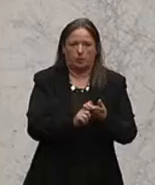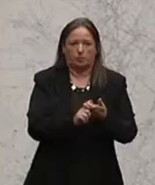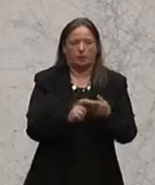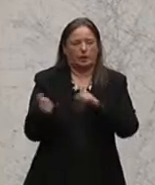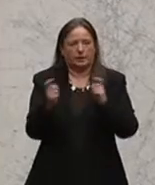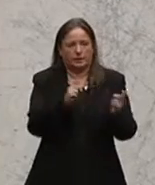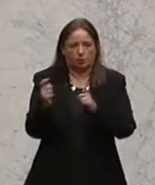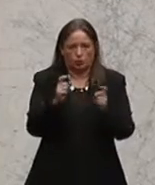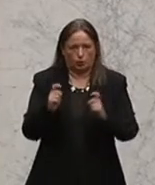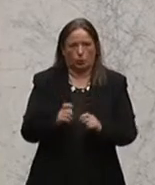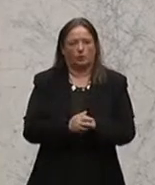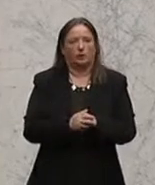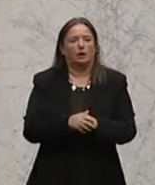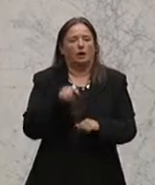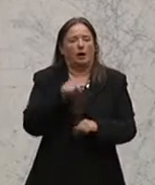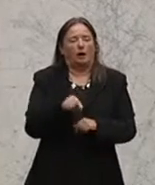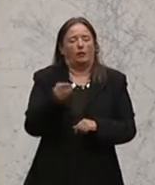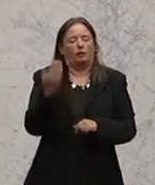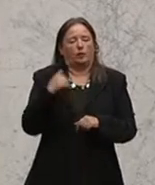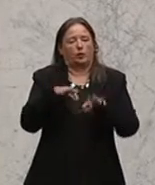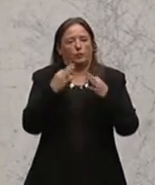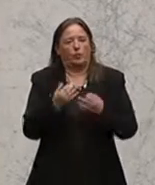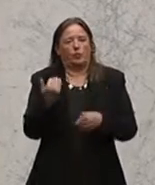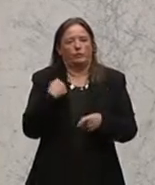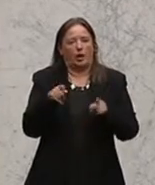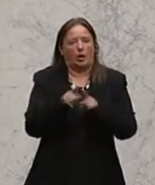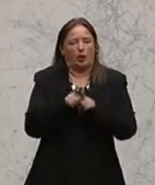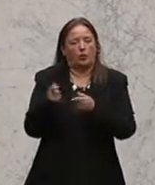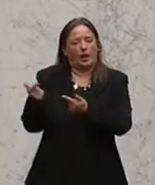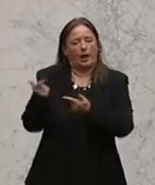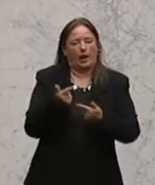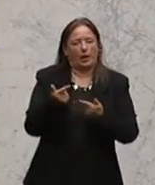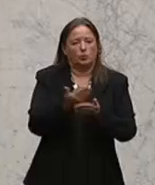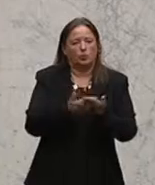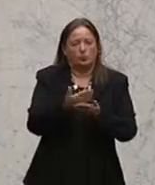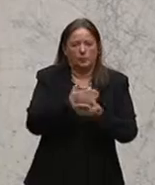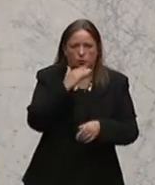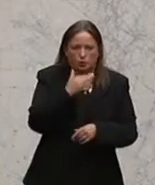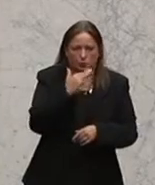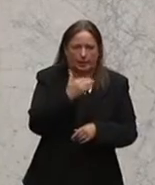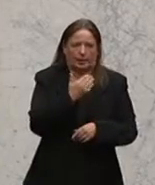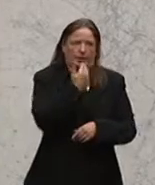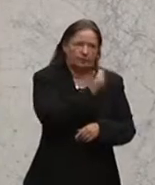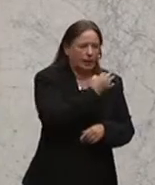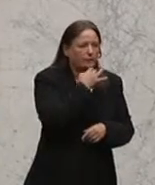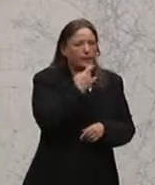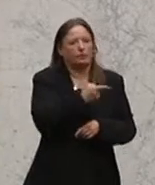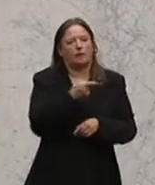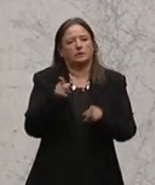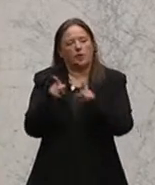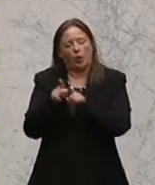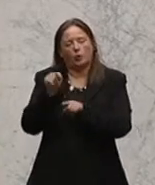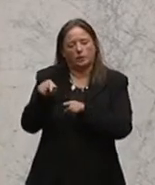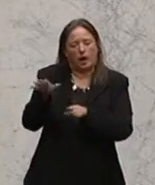übernächste Woche eine Einladung zu einem Gespräch unter den Bildungssprechern. Danke vielmals dafür. Dort werden wir auch